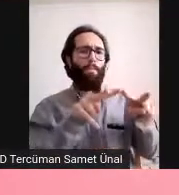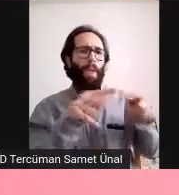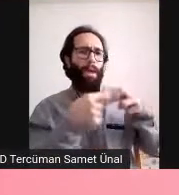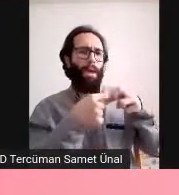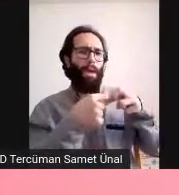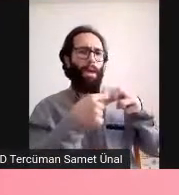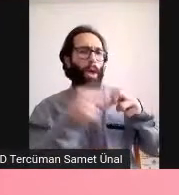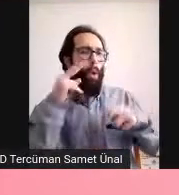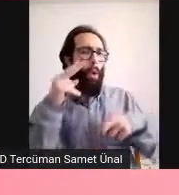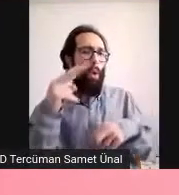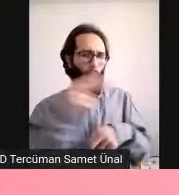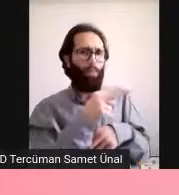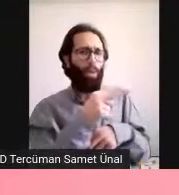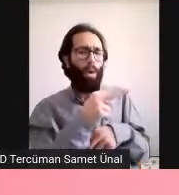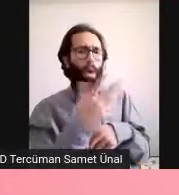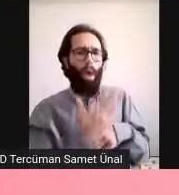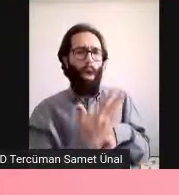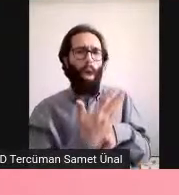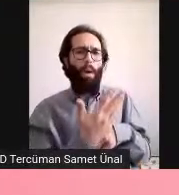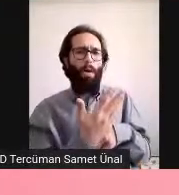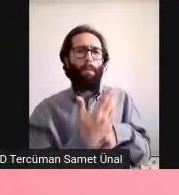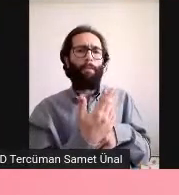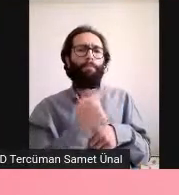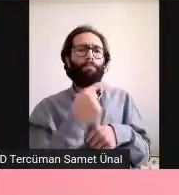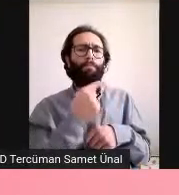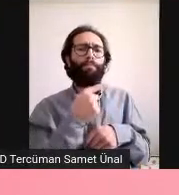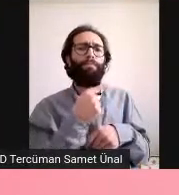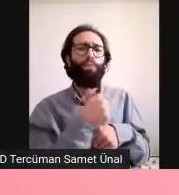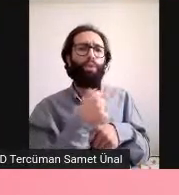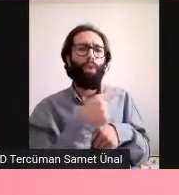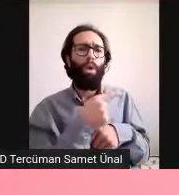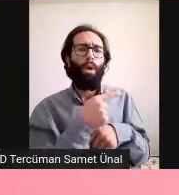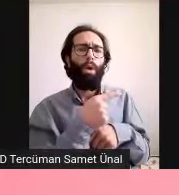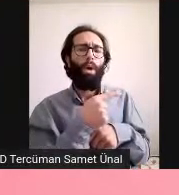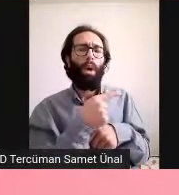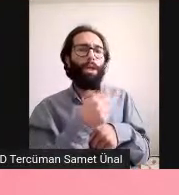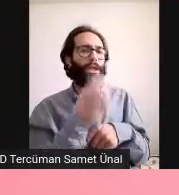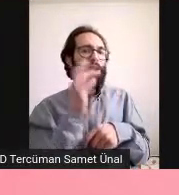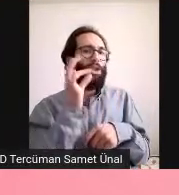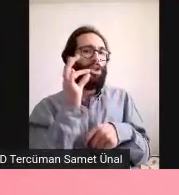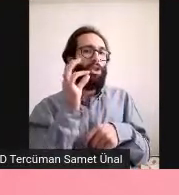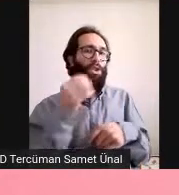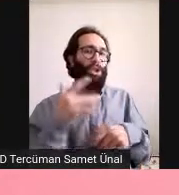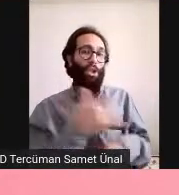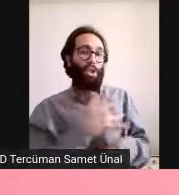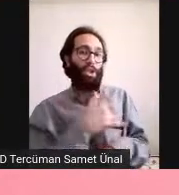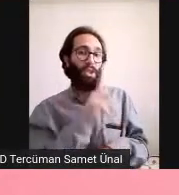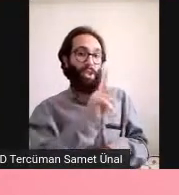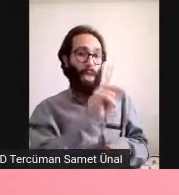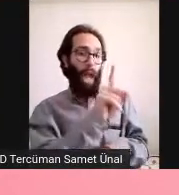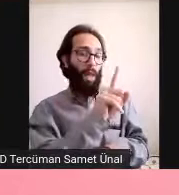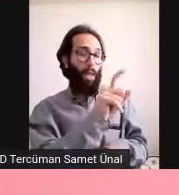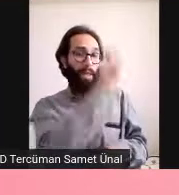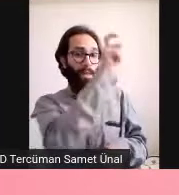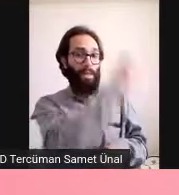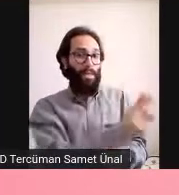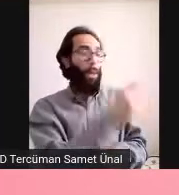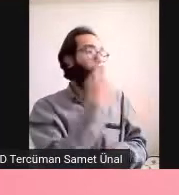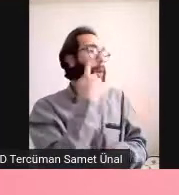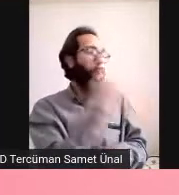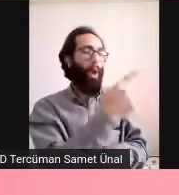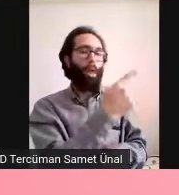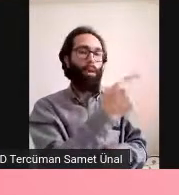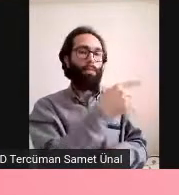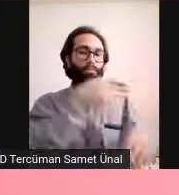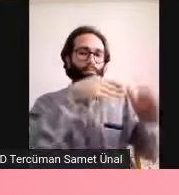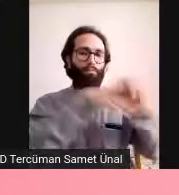rezonans spektroskopi denen bir yöntem var. Yine canlı insan da görülebiliyor. MR'a giriyorsun ama